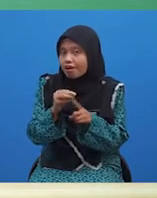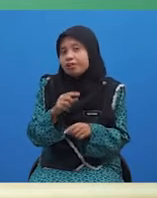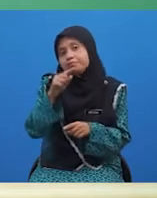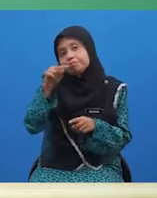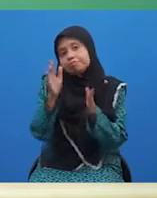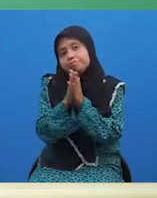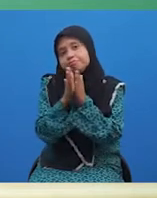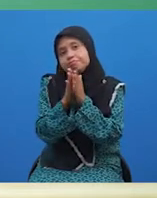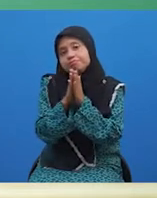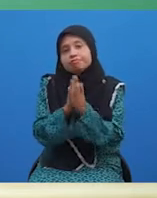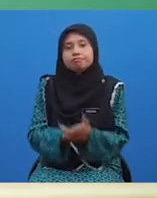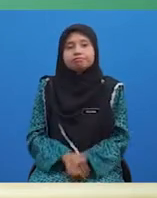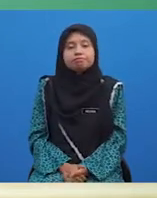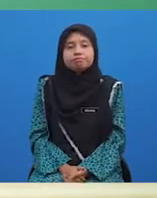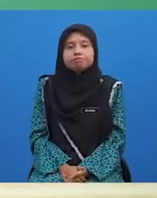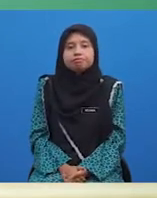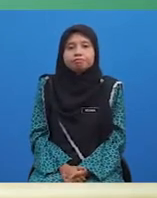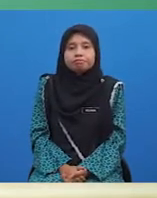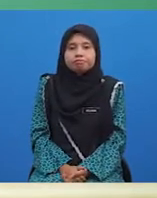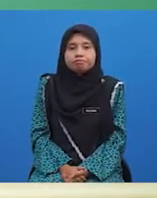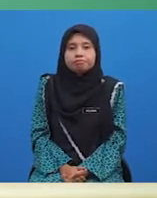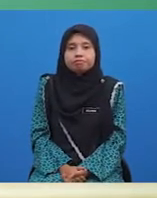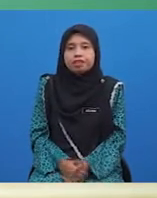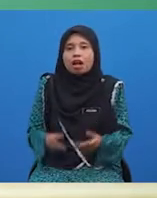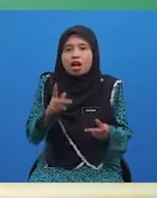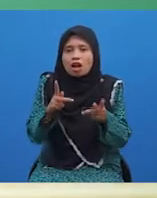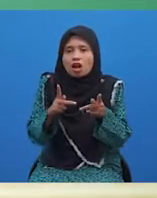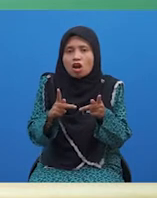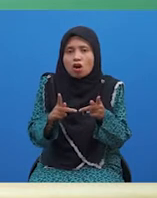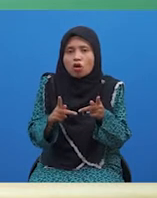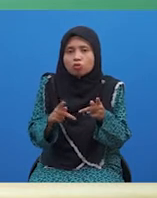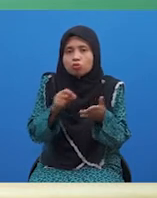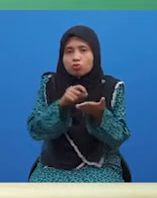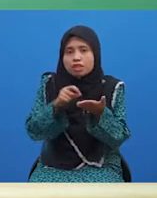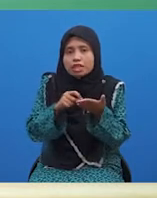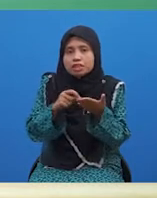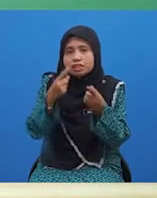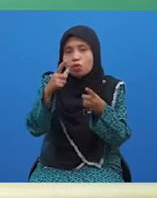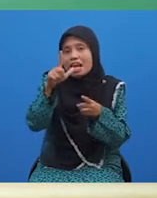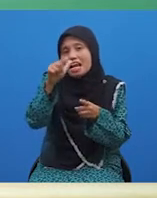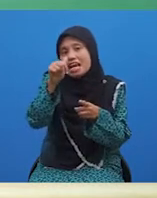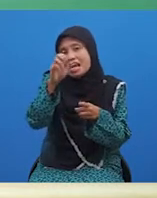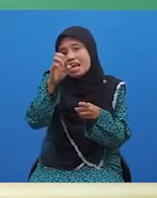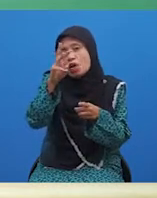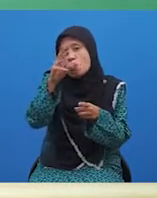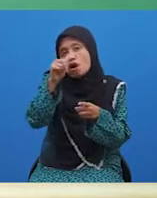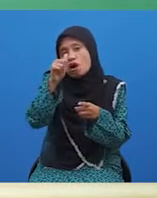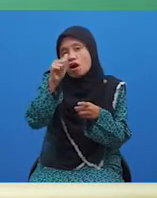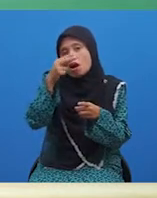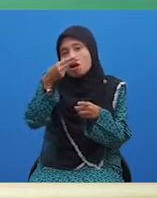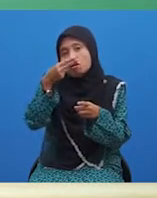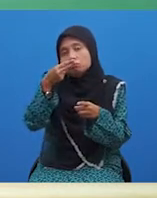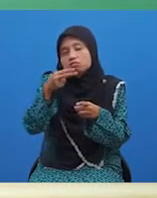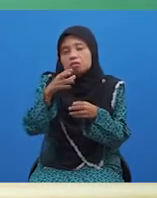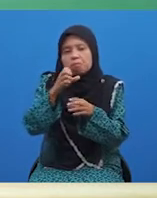diberikan jika jawapan pelajar betul. Jika pelajar menulis jawapan lewah sahaja, pelajar